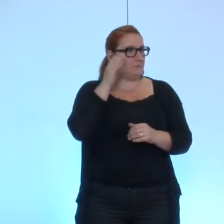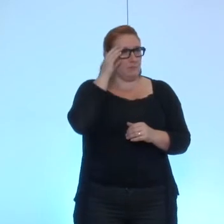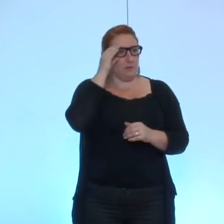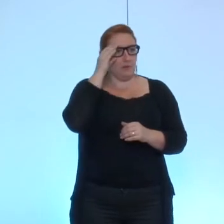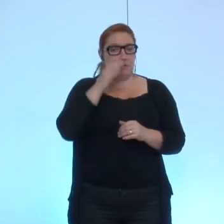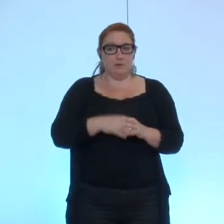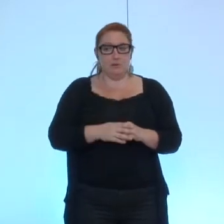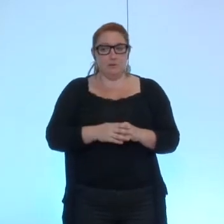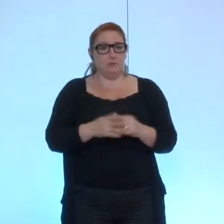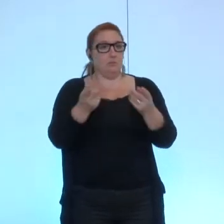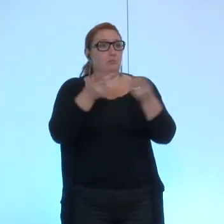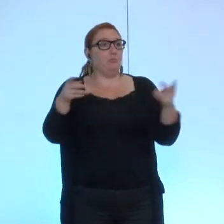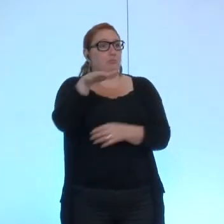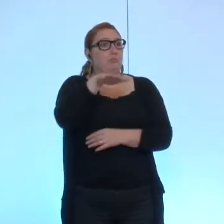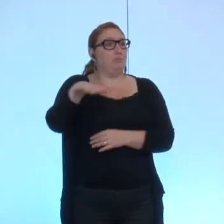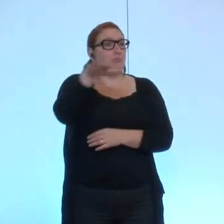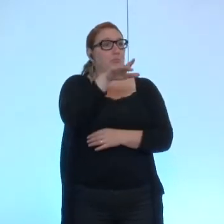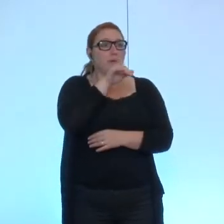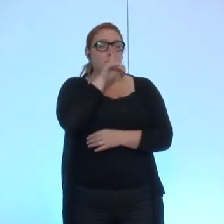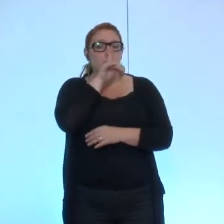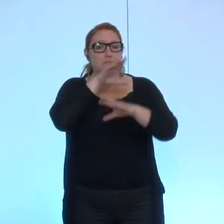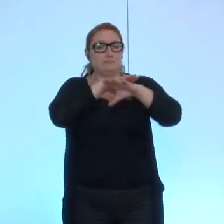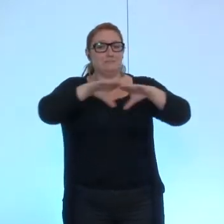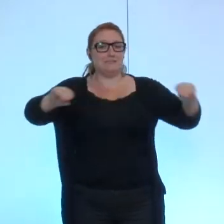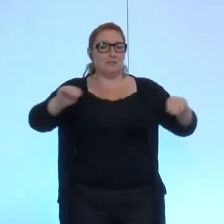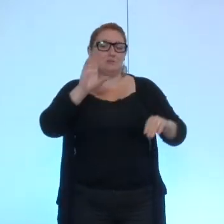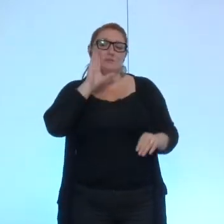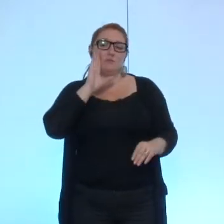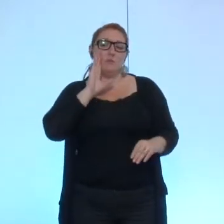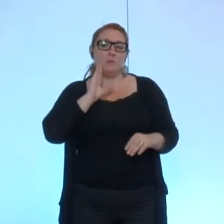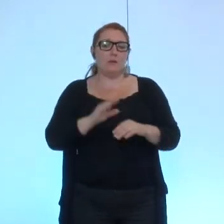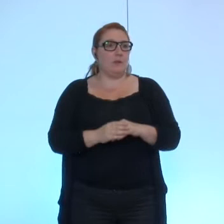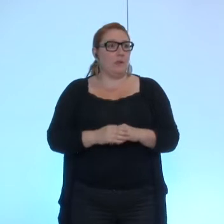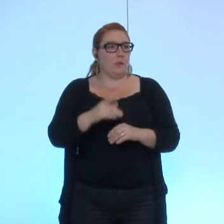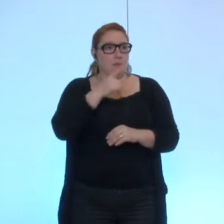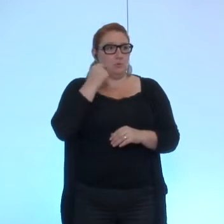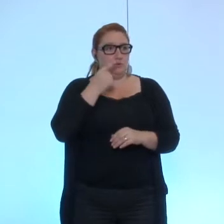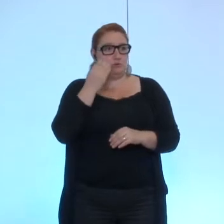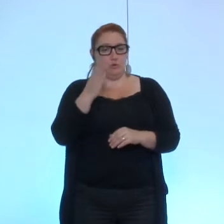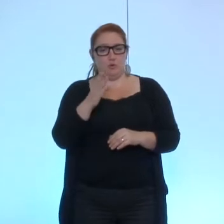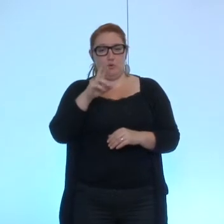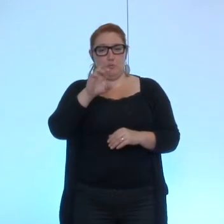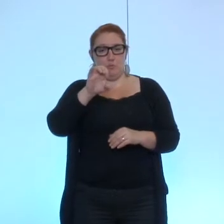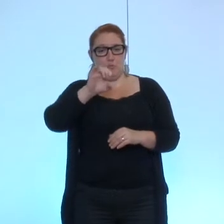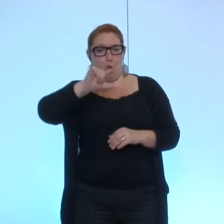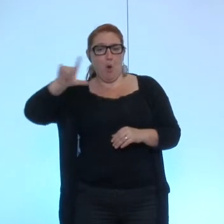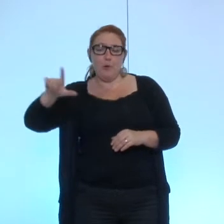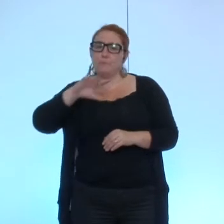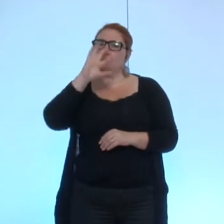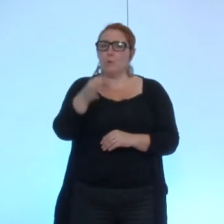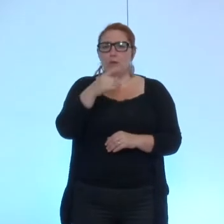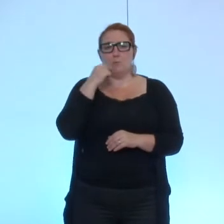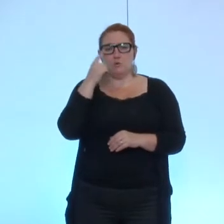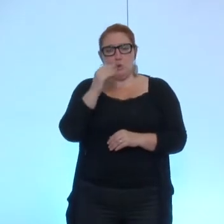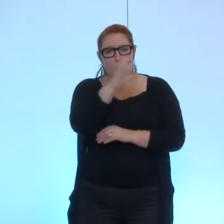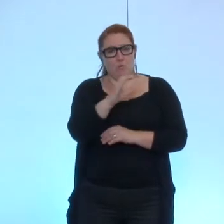j'invite le public à faire silence s'il vous plaît monsieur Breuil oui je ne pas être d'accord avec monsieur Confesson effectivement si